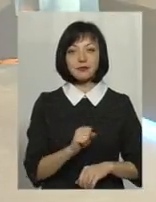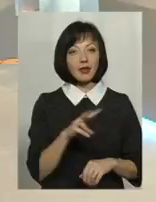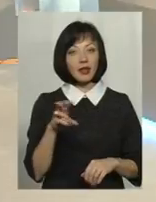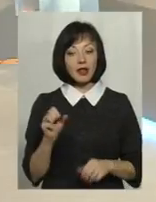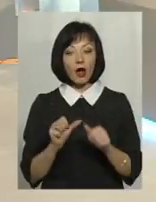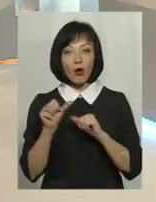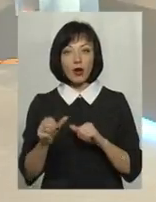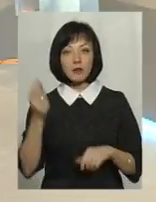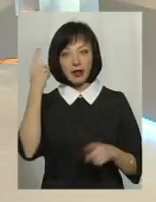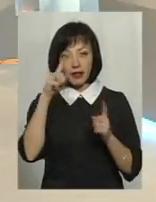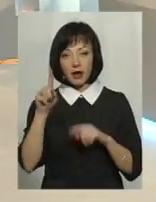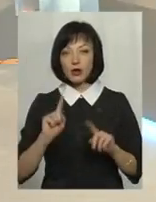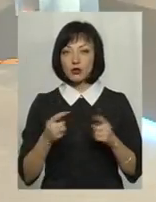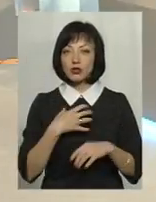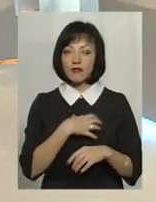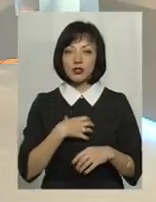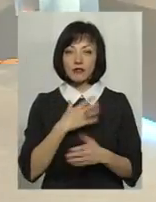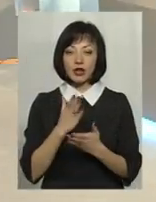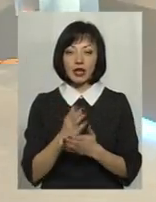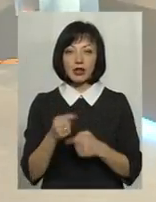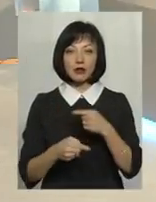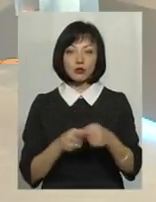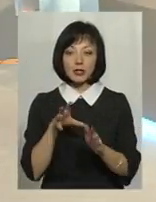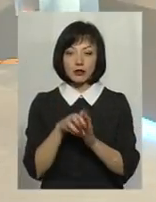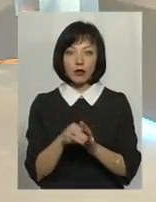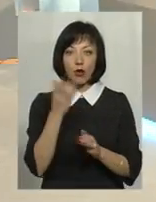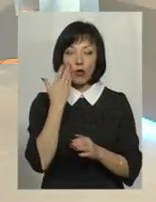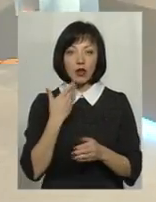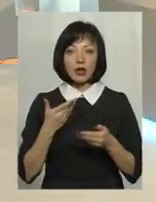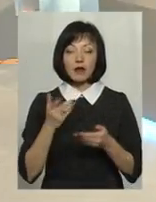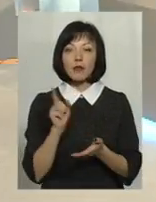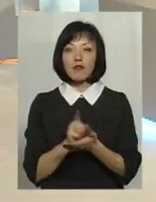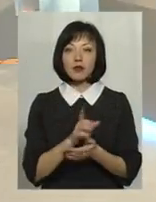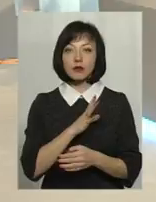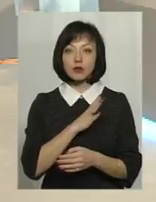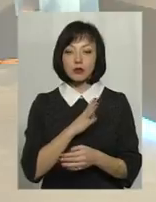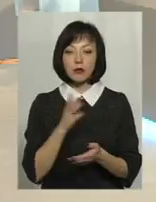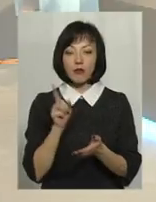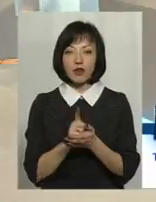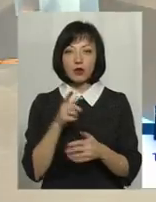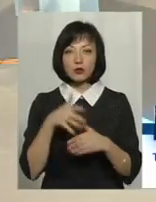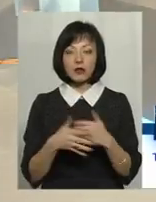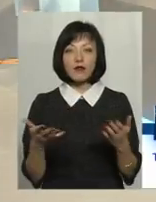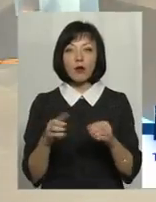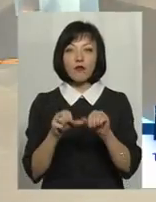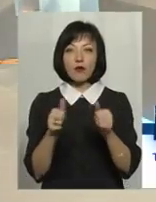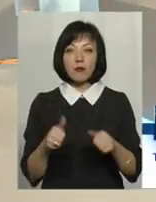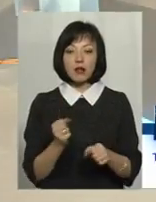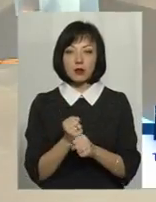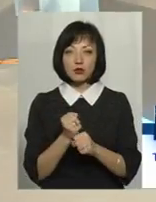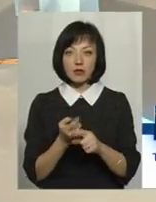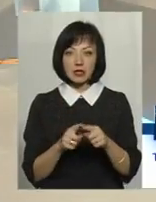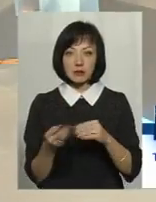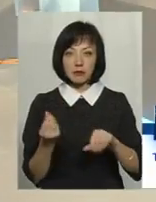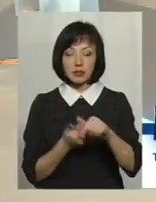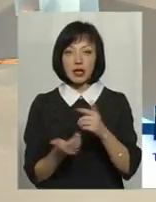ідеї, ми розуміємо, що дуже важливо є наступна складова, це повинен нам бути, ми повинні розуміти, в якому форматі повинен працювати цей